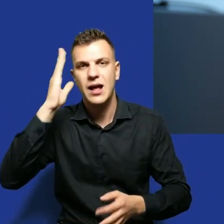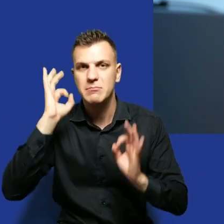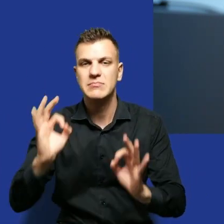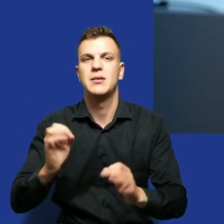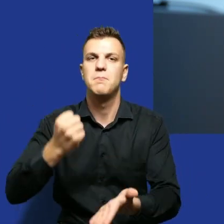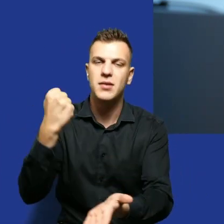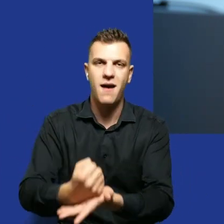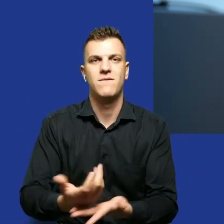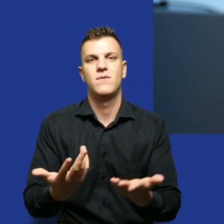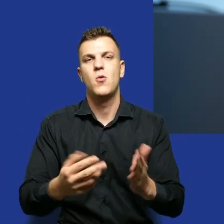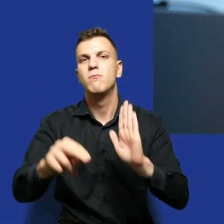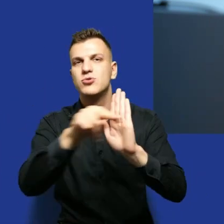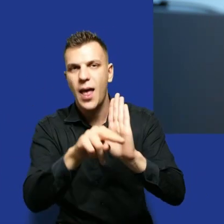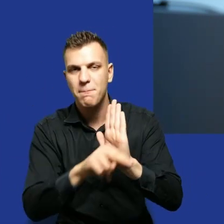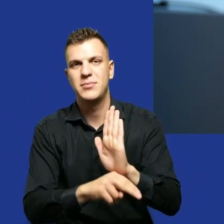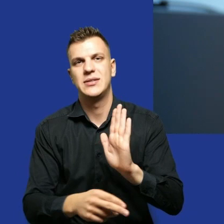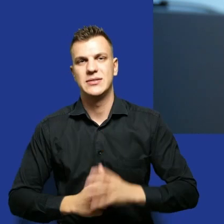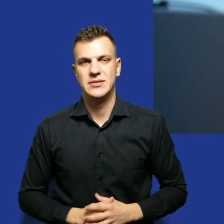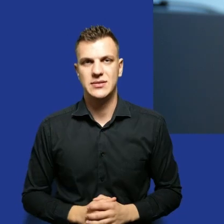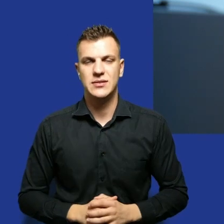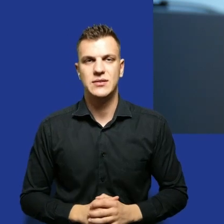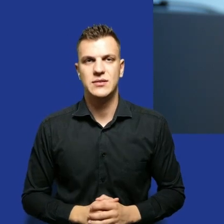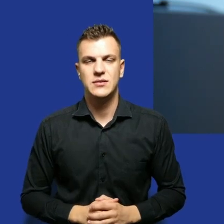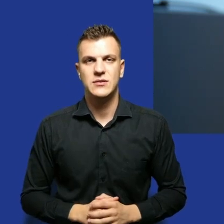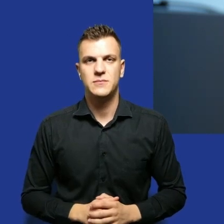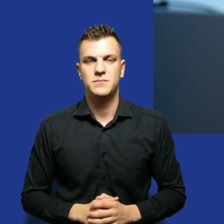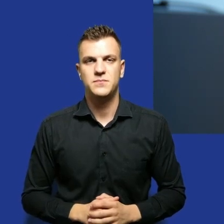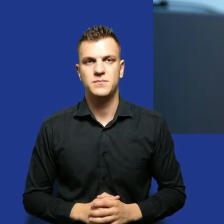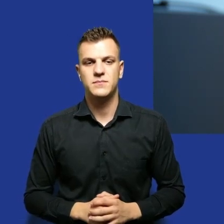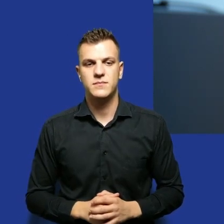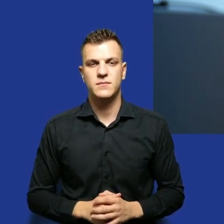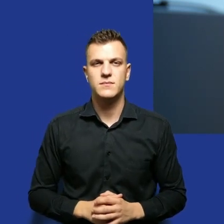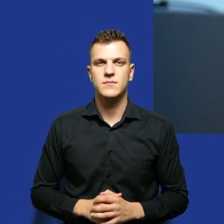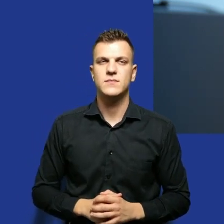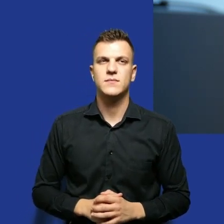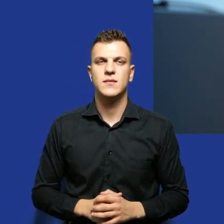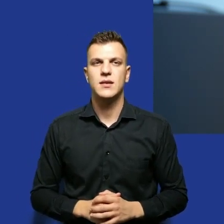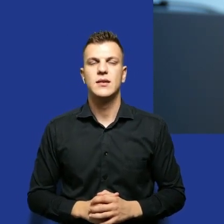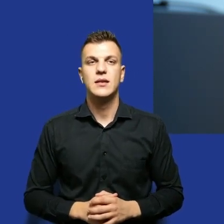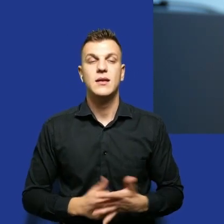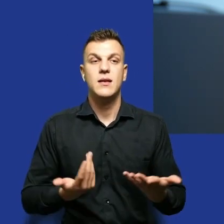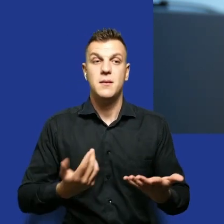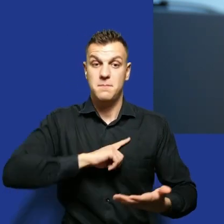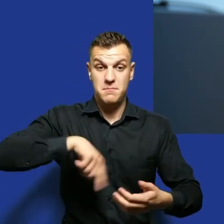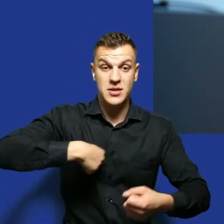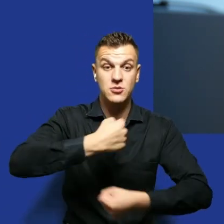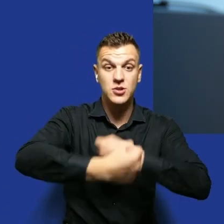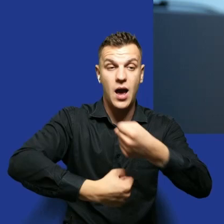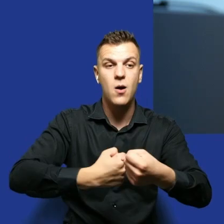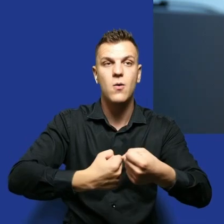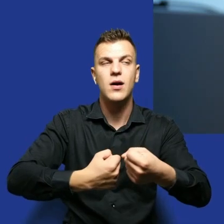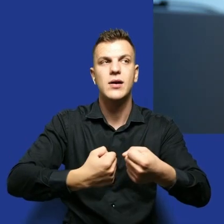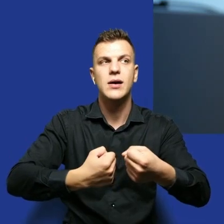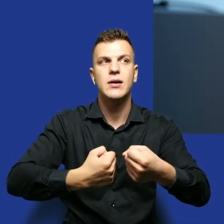i w tym takim działaniu myślę, że bardzo ważne jest to, że my się wspieramy nawzajem.